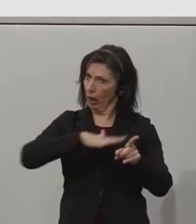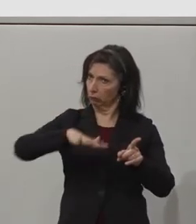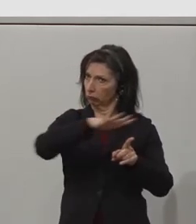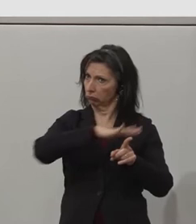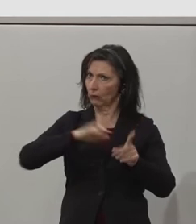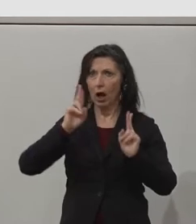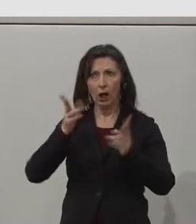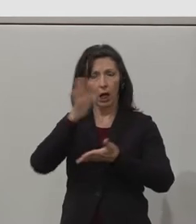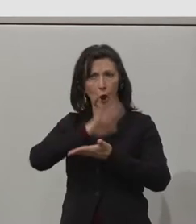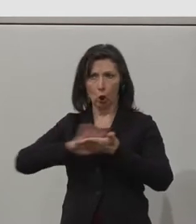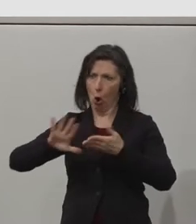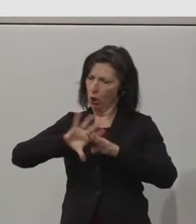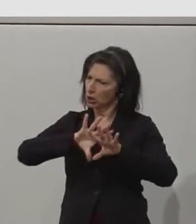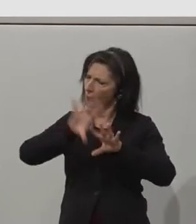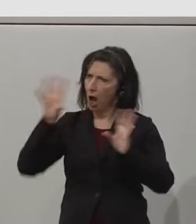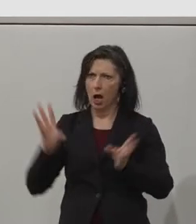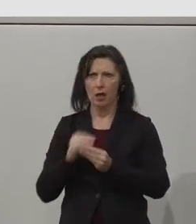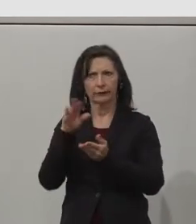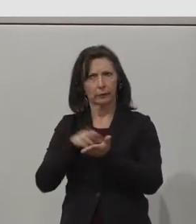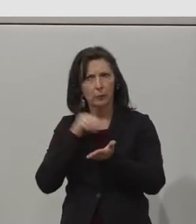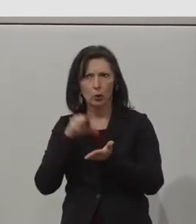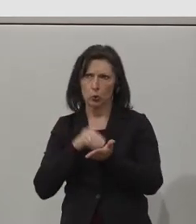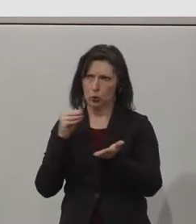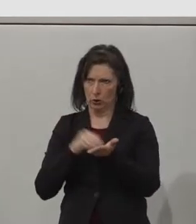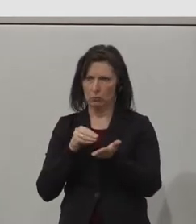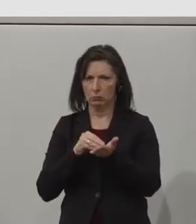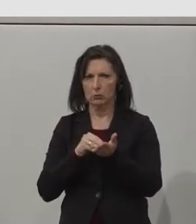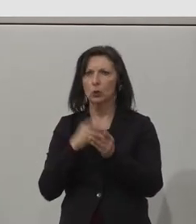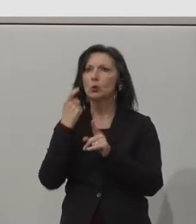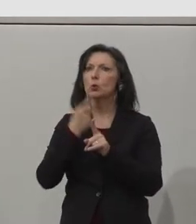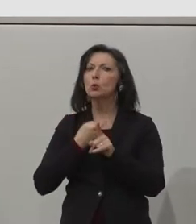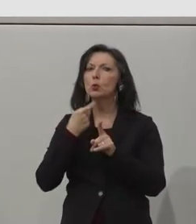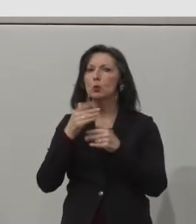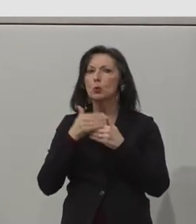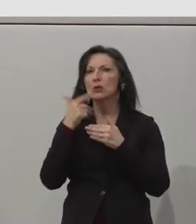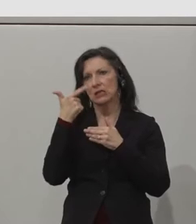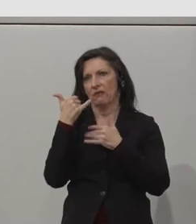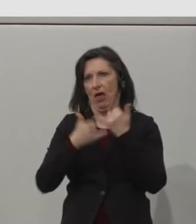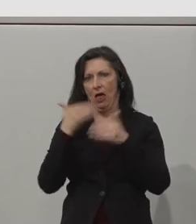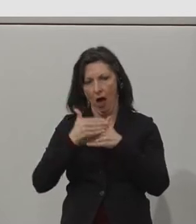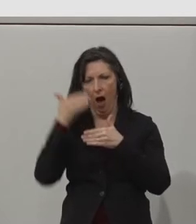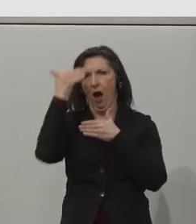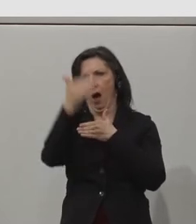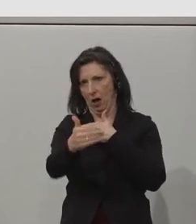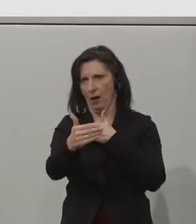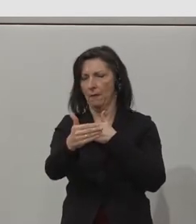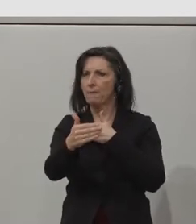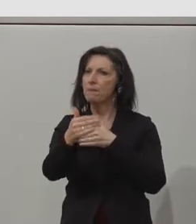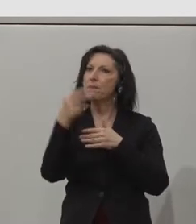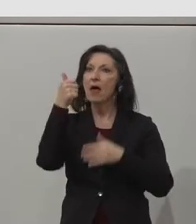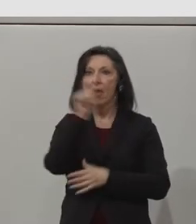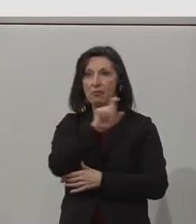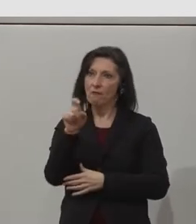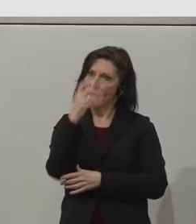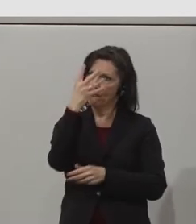as I say, is a two-year full time. So the students are with us for about four days per week. They